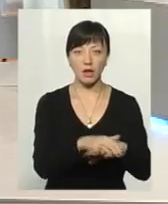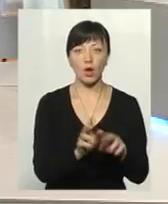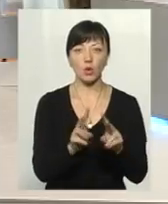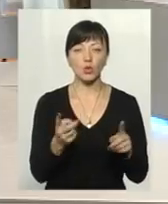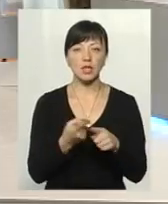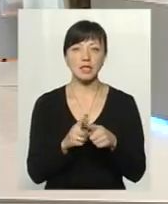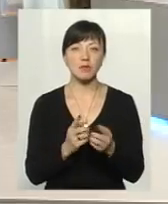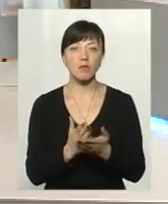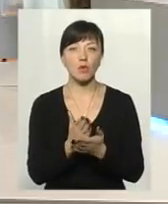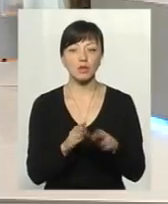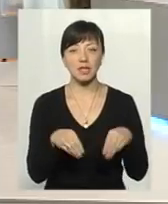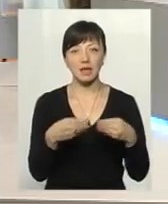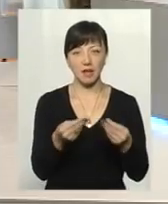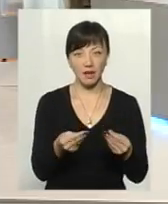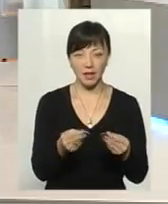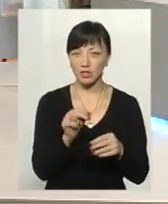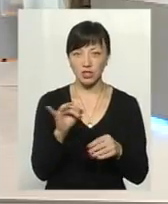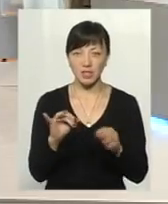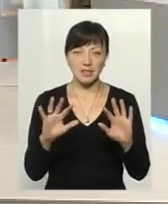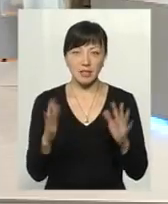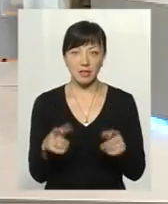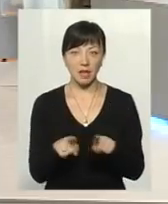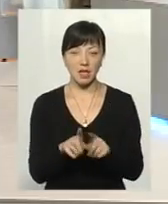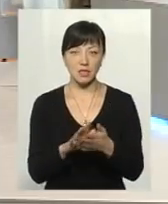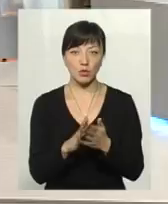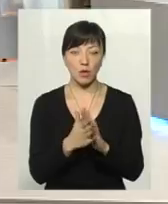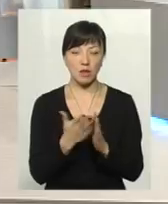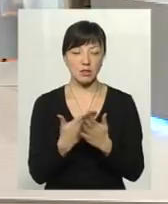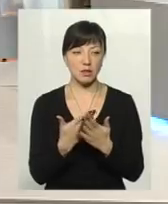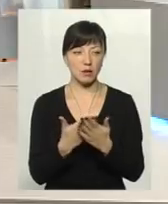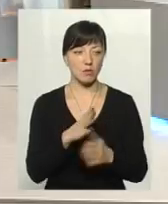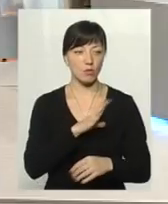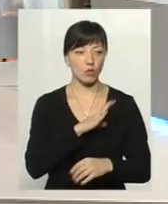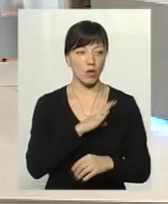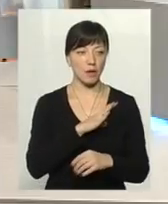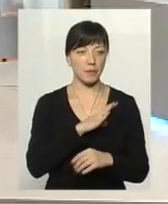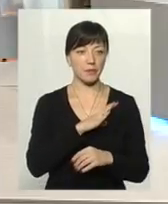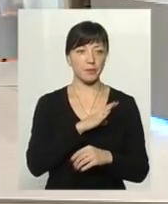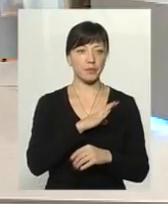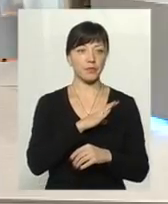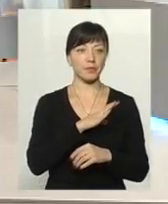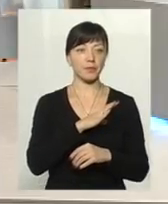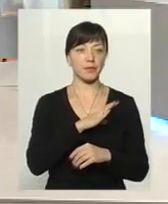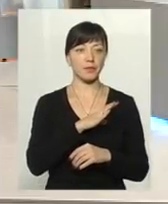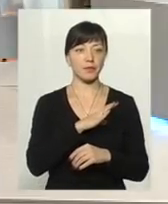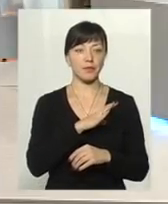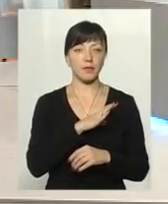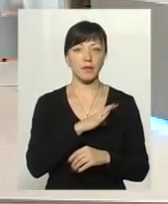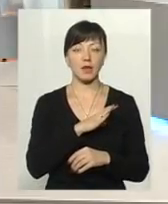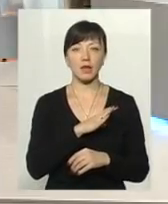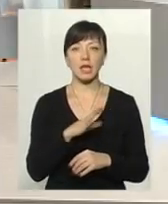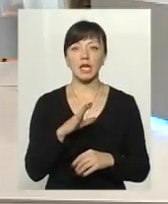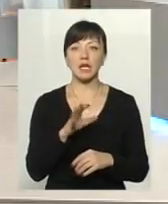хто ці послуги надає. Чи не станеться така ситуація, скажімо, була, чи може навіть де інде ще є,